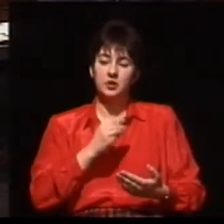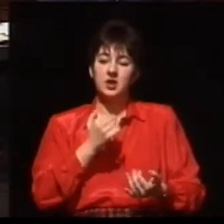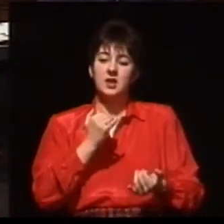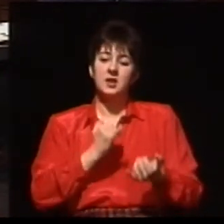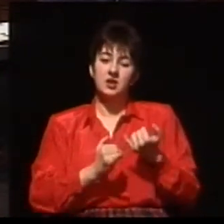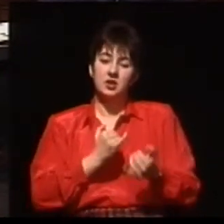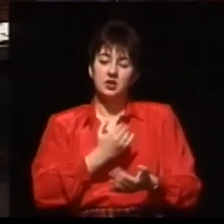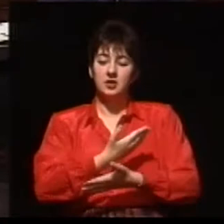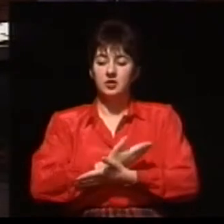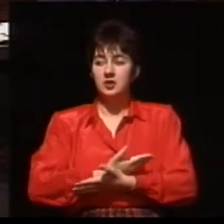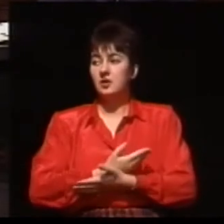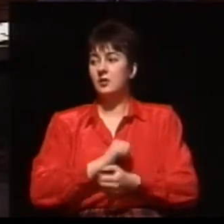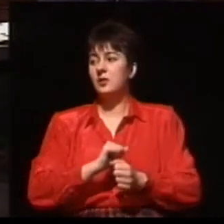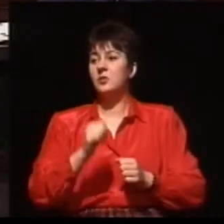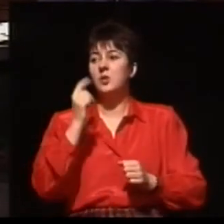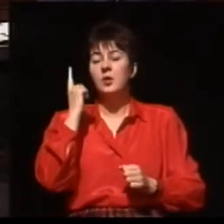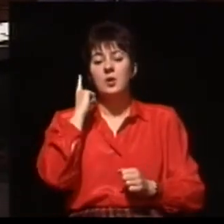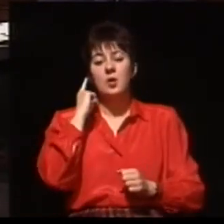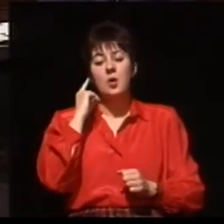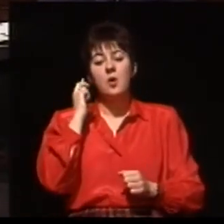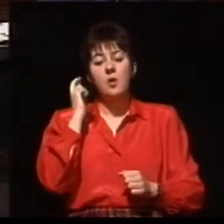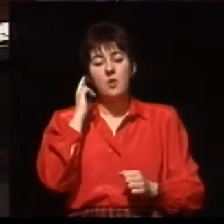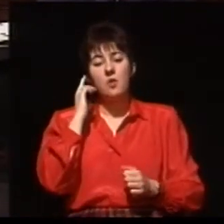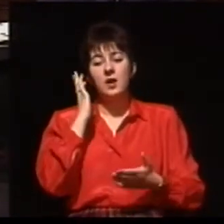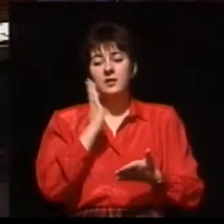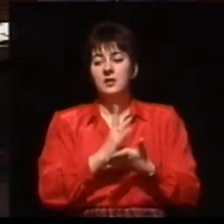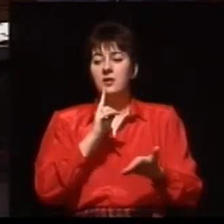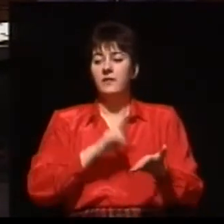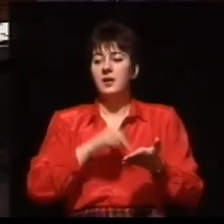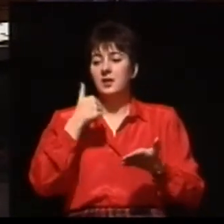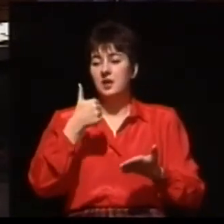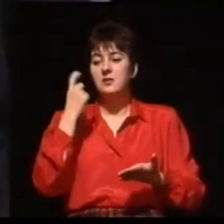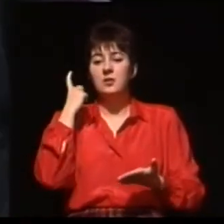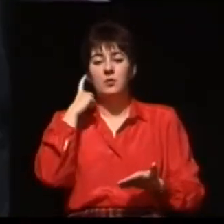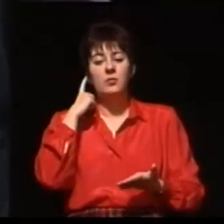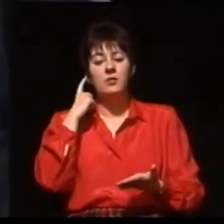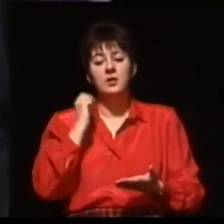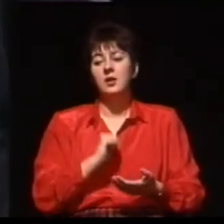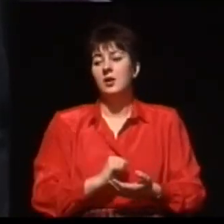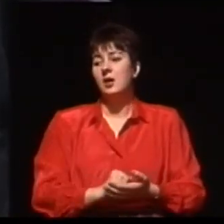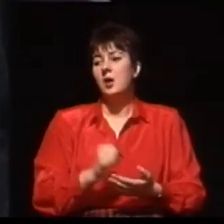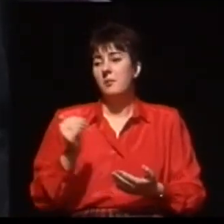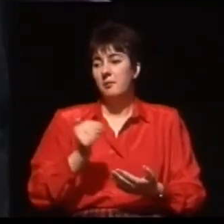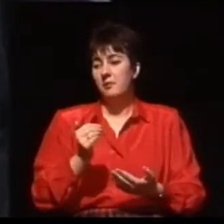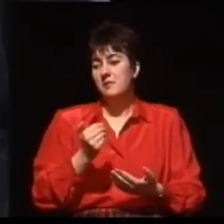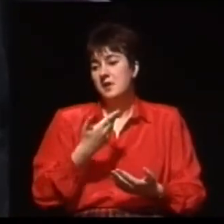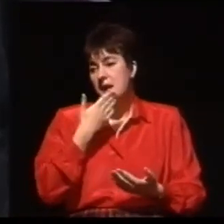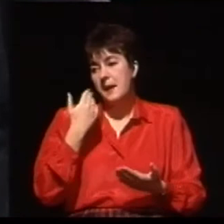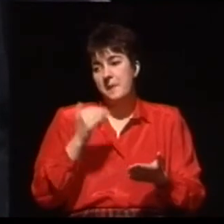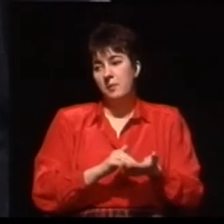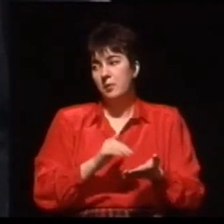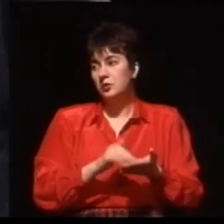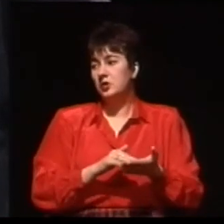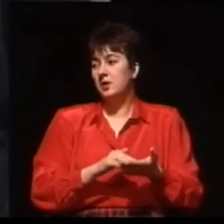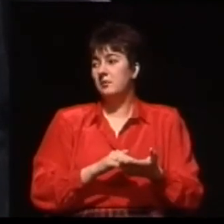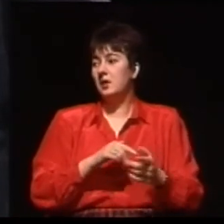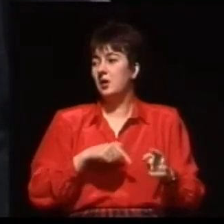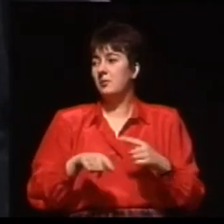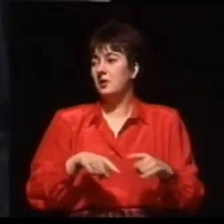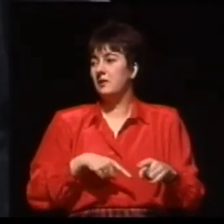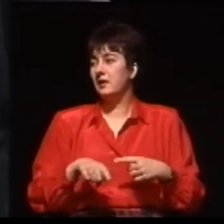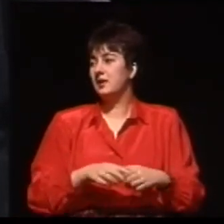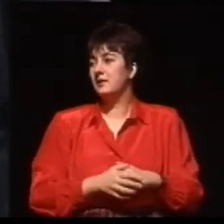Jest to trudny problem. Jeżeli Pani pyta, czy takie dziecko może być zakwalifikowane do szczepienia implantu